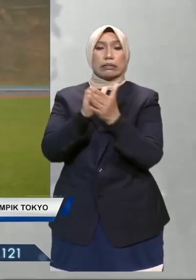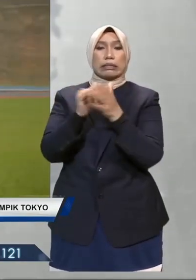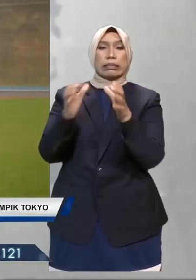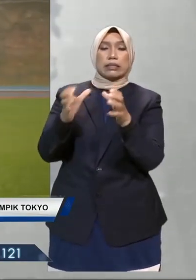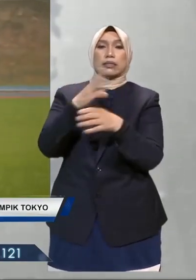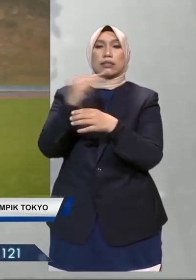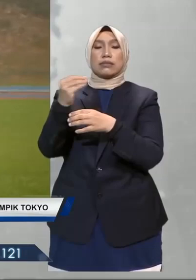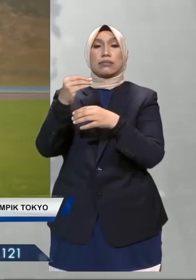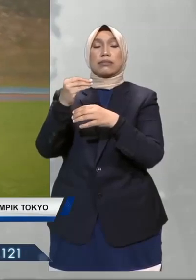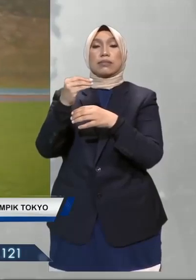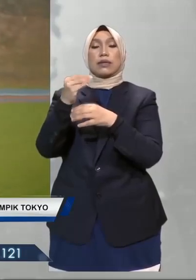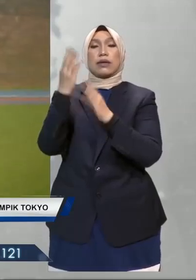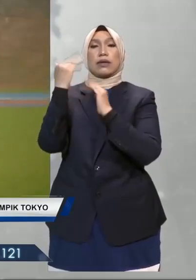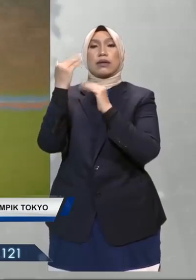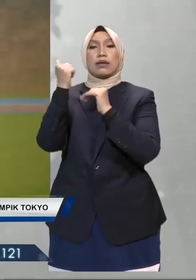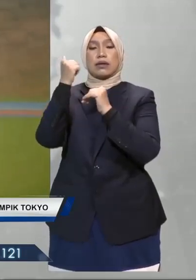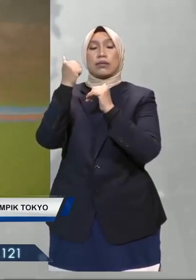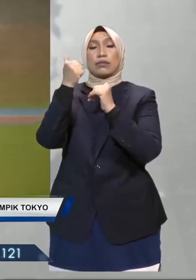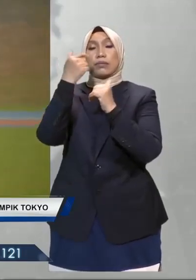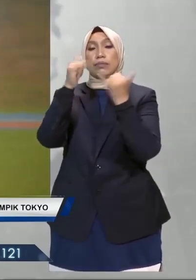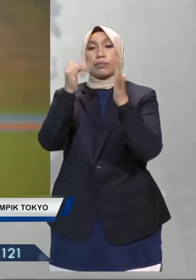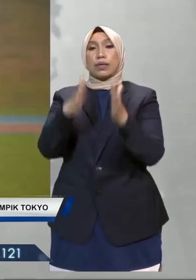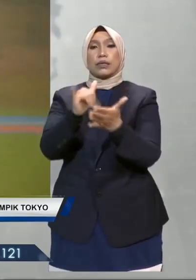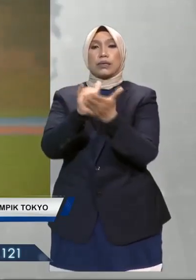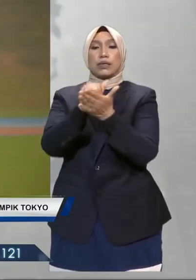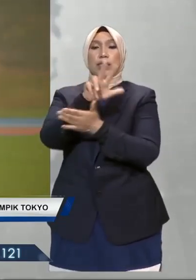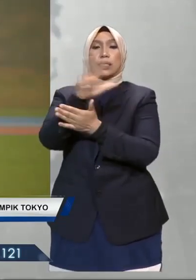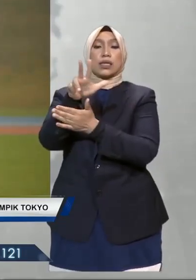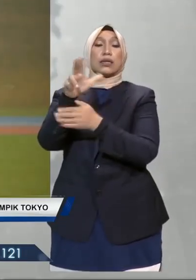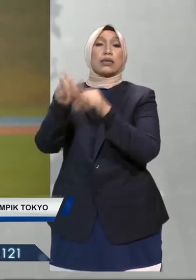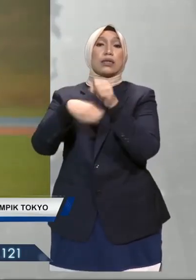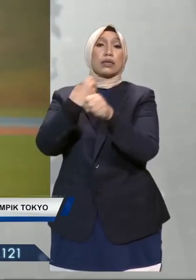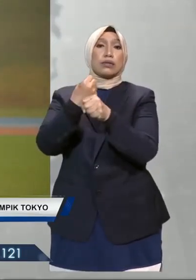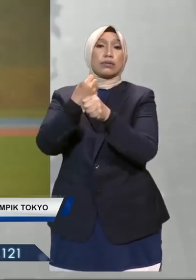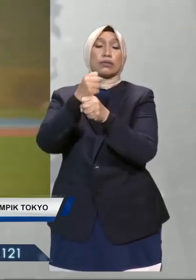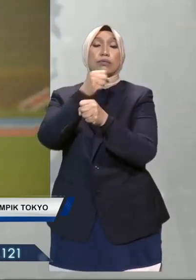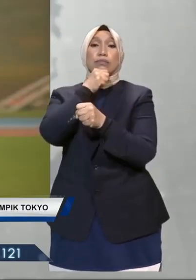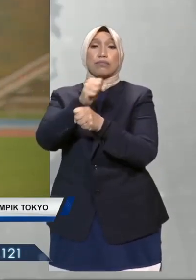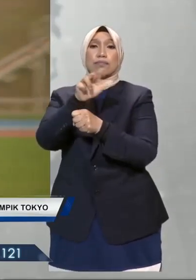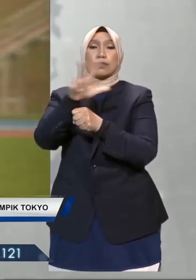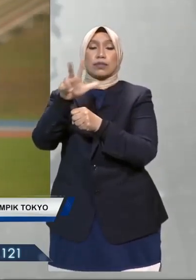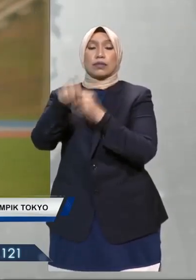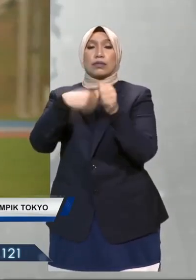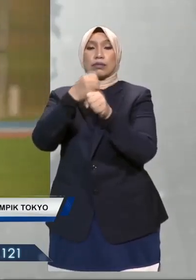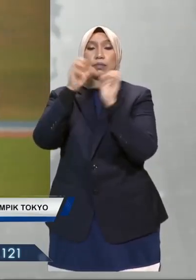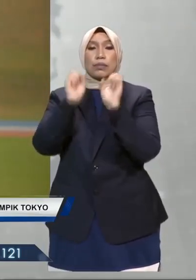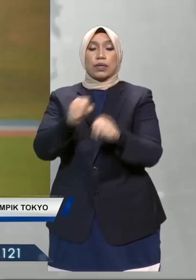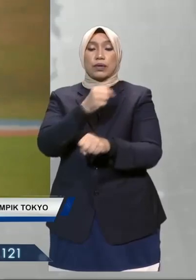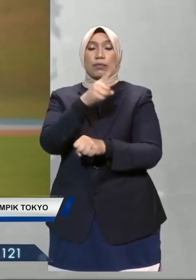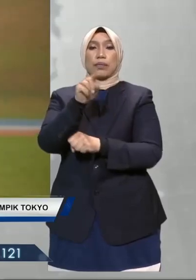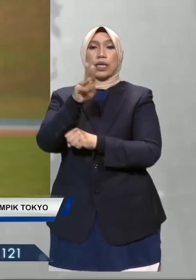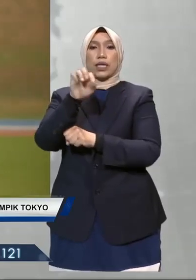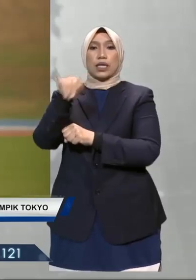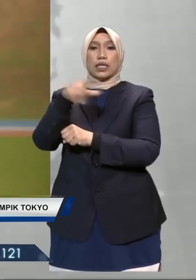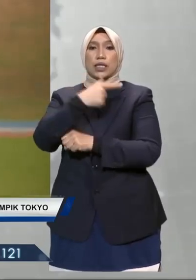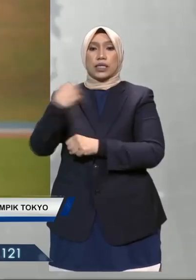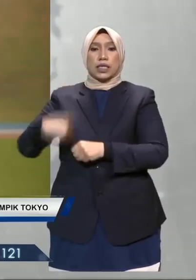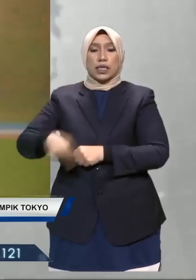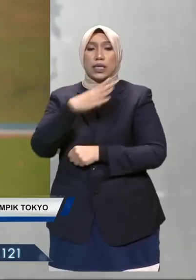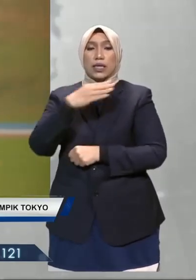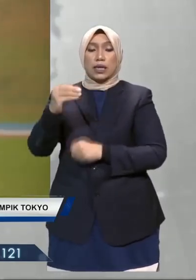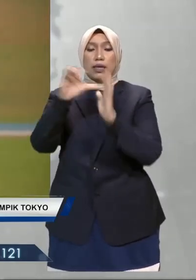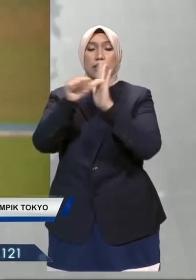Sementara itu, beliau berharap atlet berusia 33 tahun itu dapat menyertai Grand Prix Beijing di Cina pada Jun sekiranya acara itu